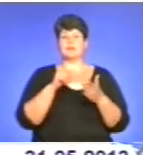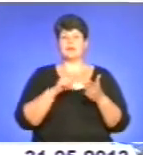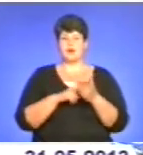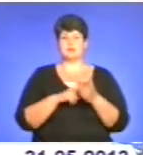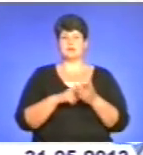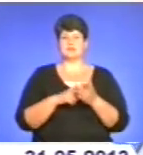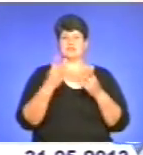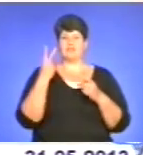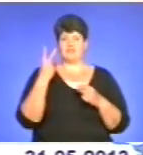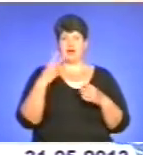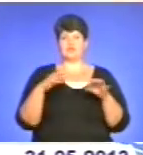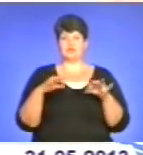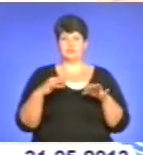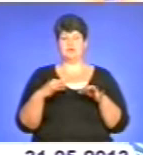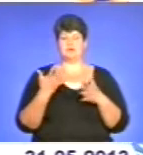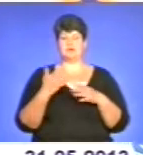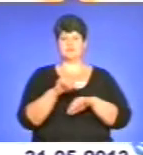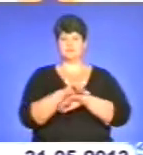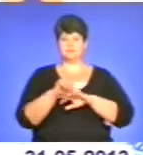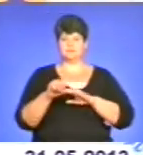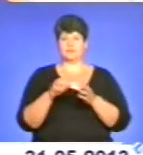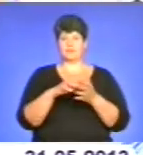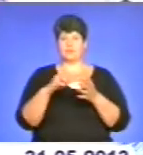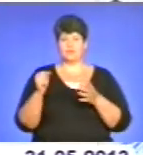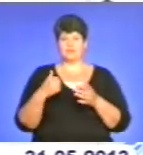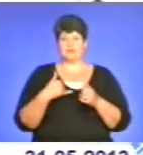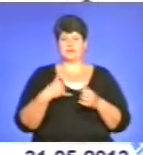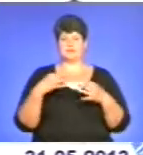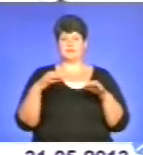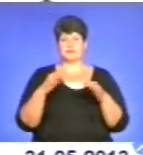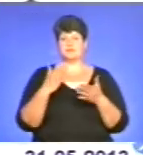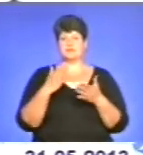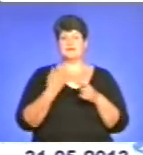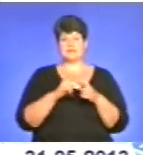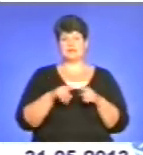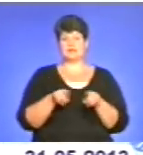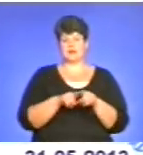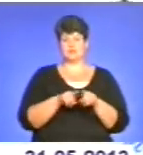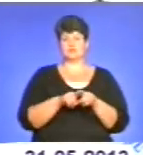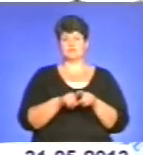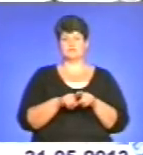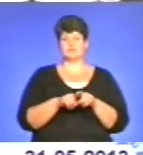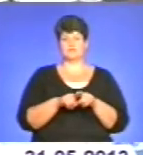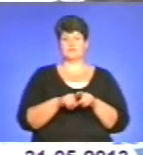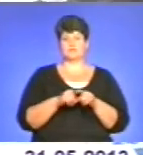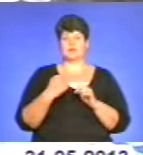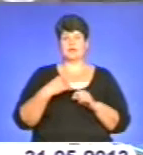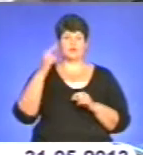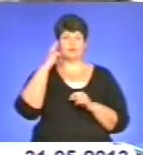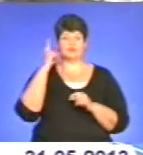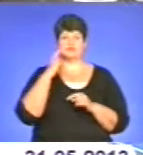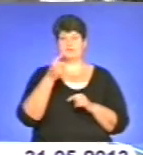два автомобілі зараз розтаможуються. У нас на таможні стоїться теж «Фольксвагені». І думаю, що далі